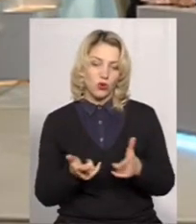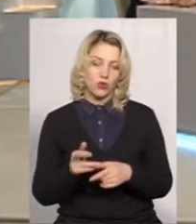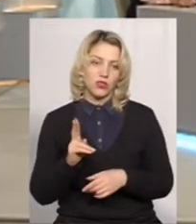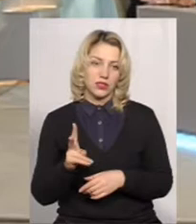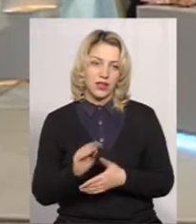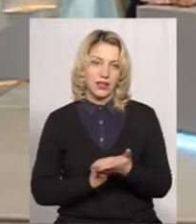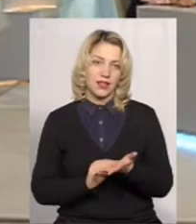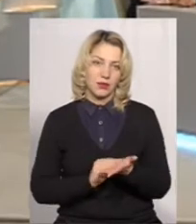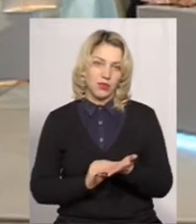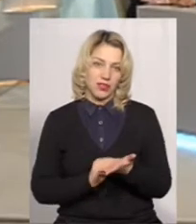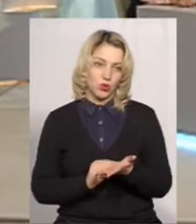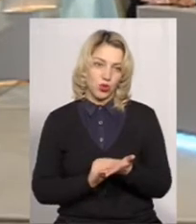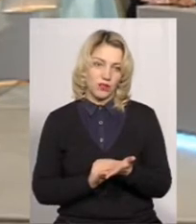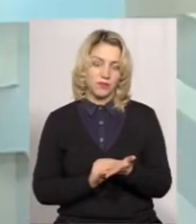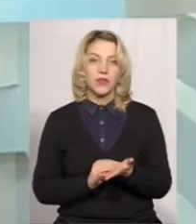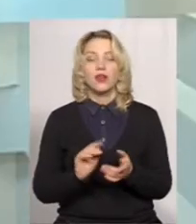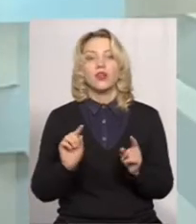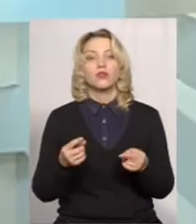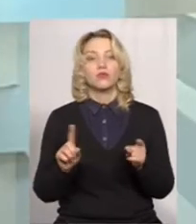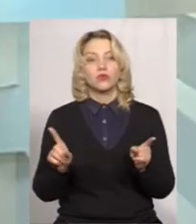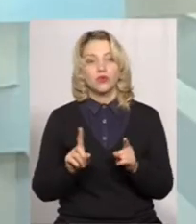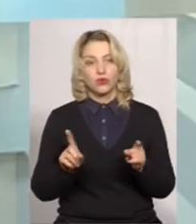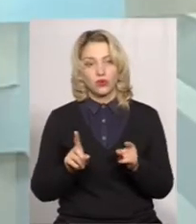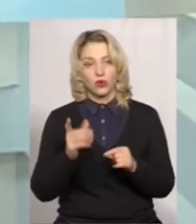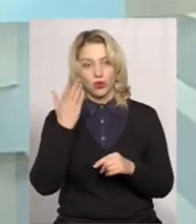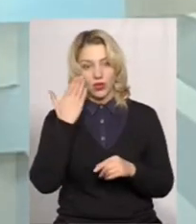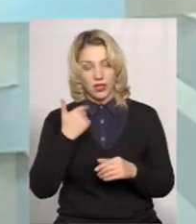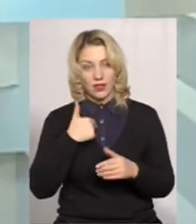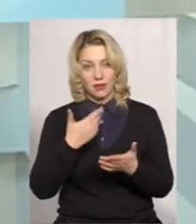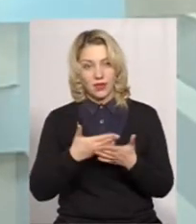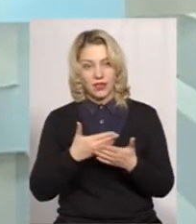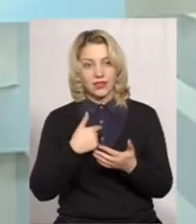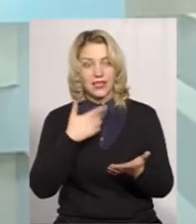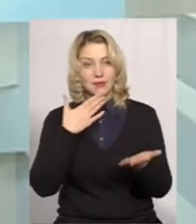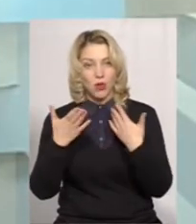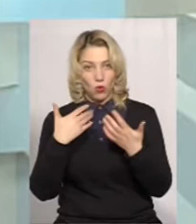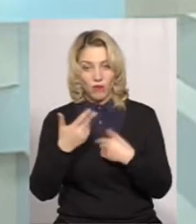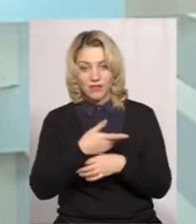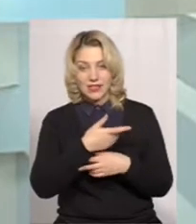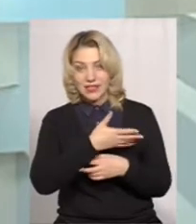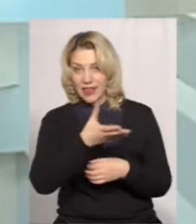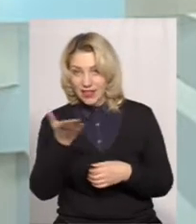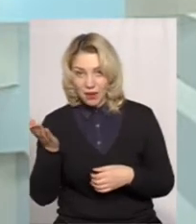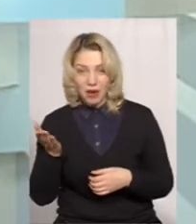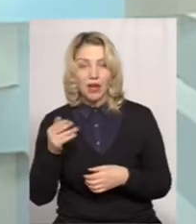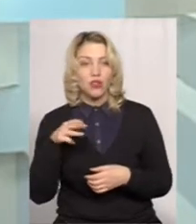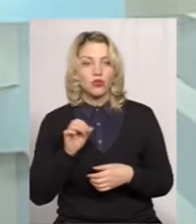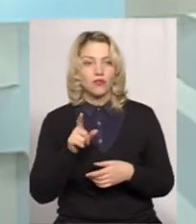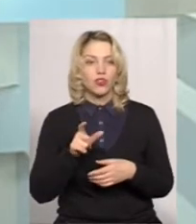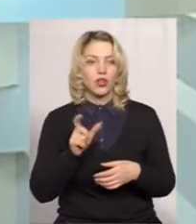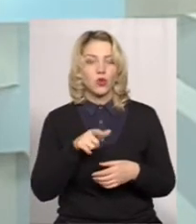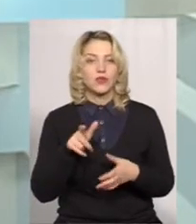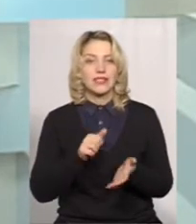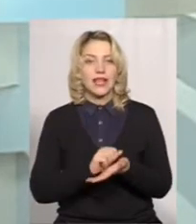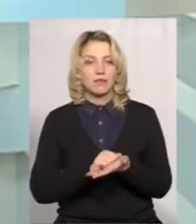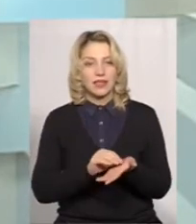як репетитори. Бо коли я, наприклад, з ними спілкувався, в переважній більшості це люди